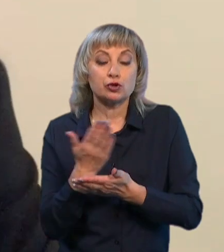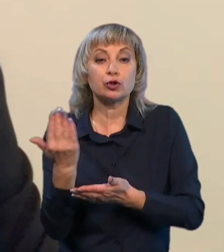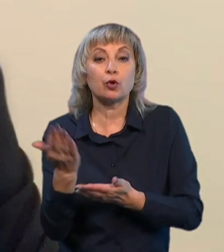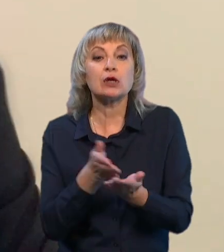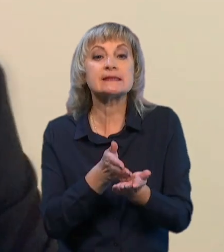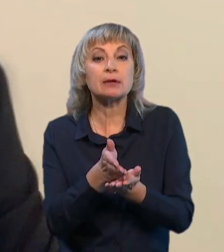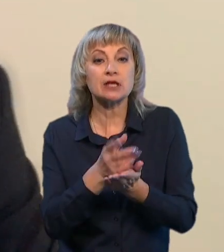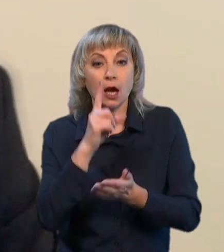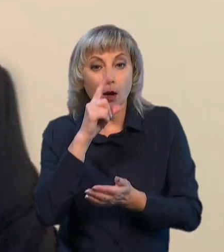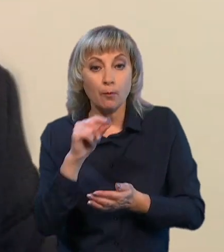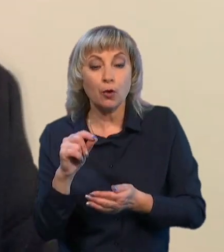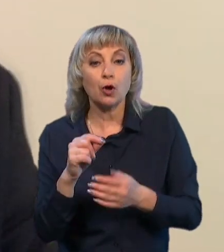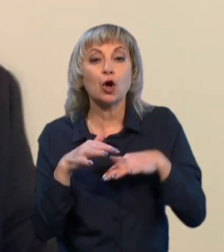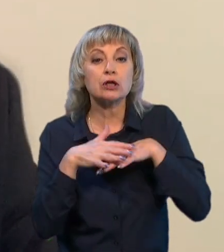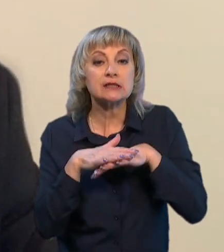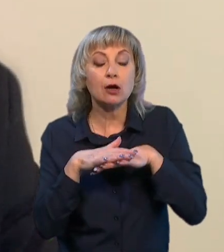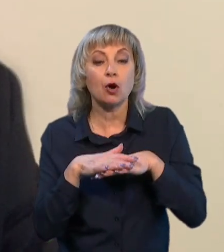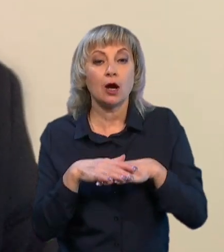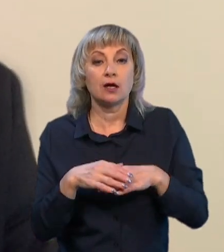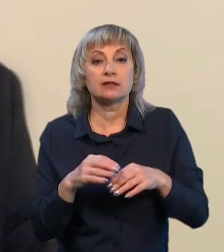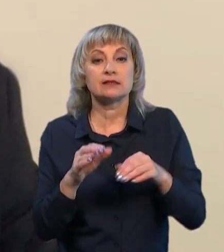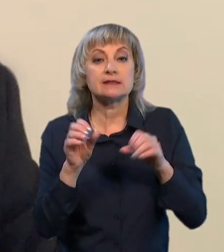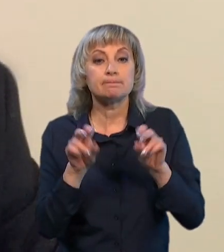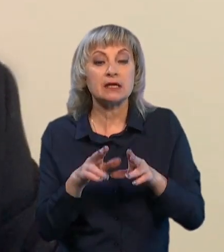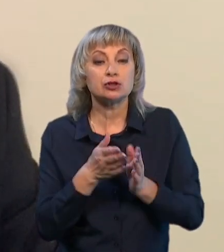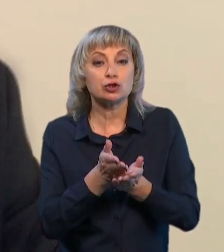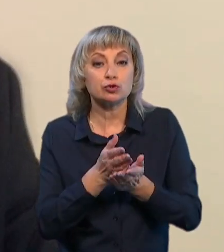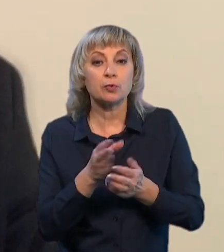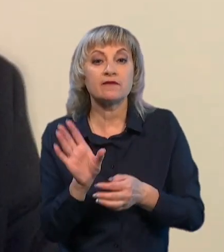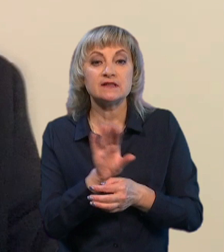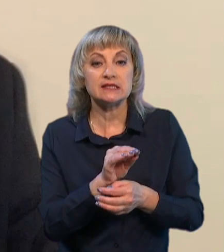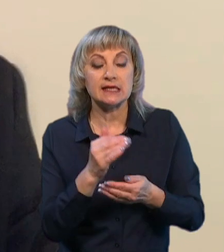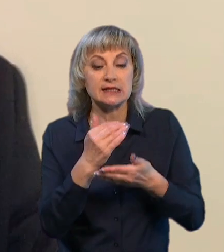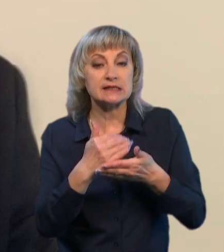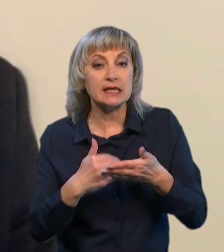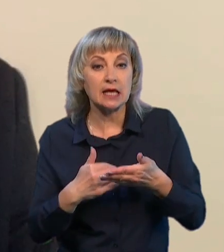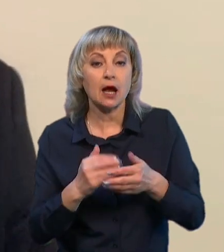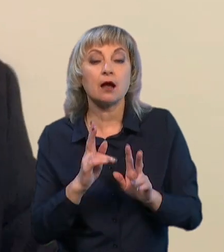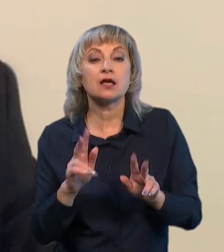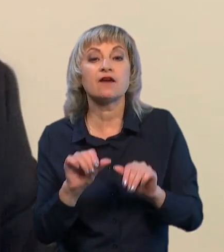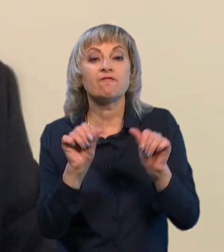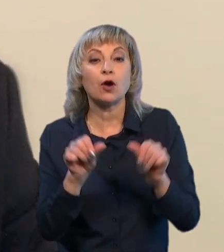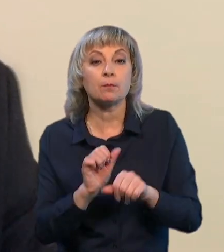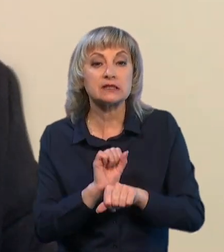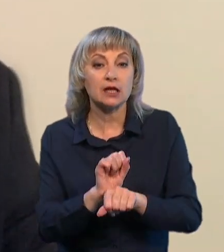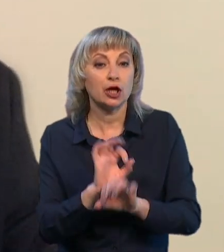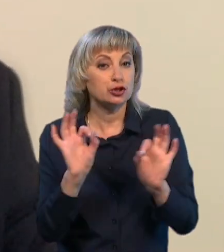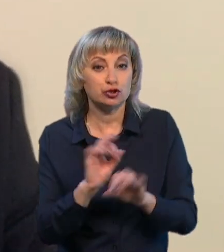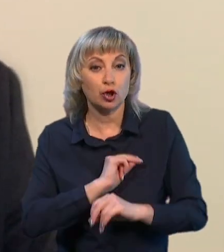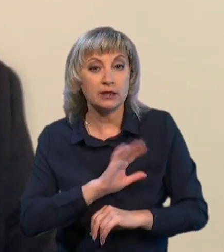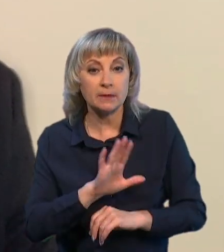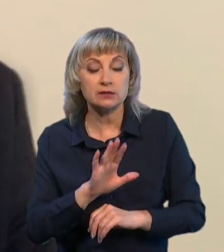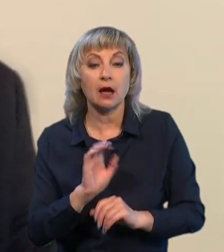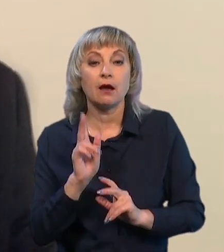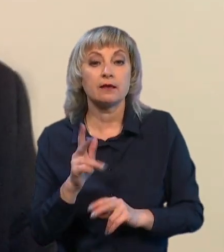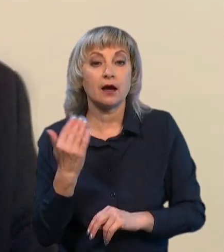Путін прожаховує в спецслужбі ці сценарії, але який формат стримування? Нічого не працює. Як би він там